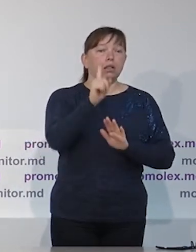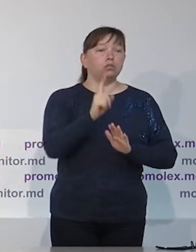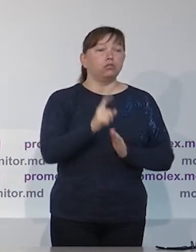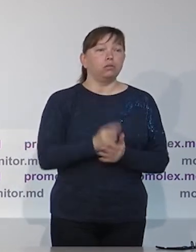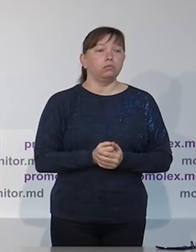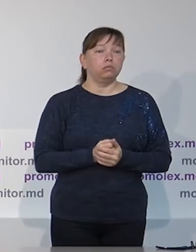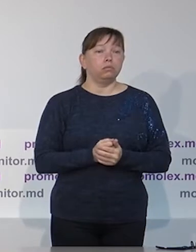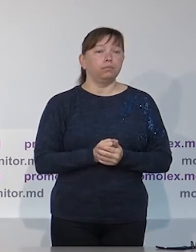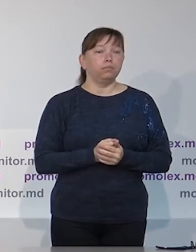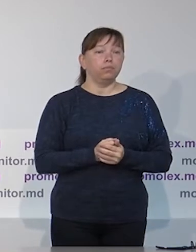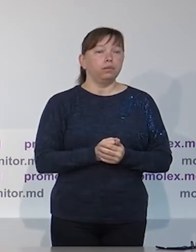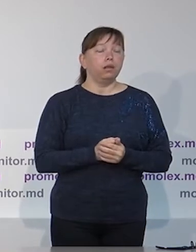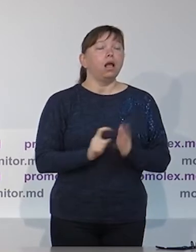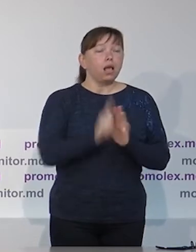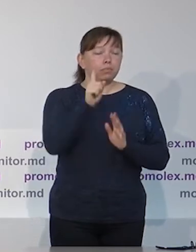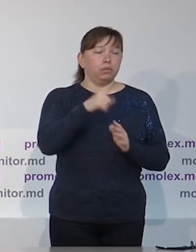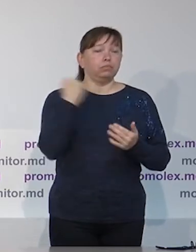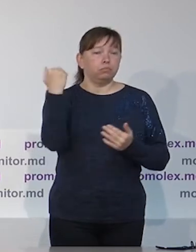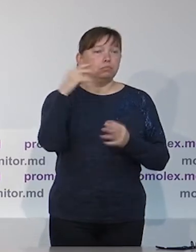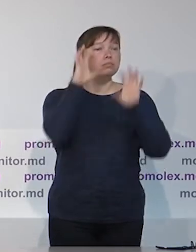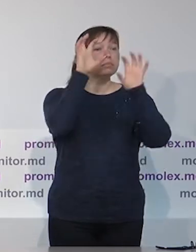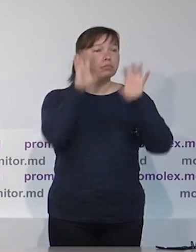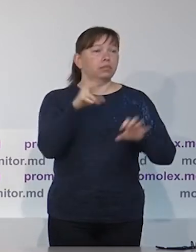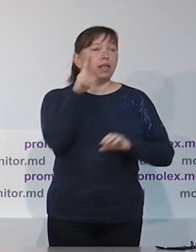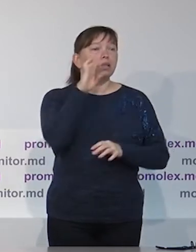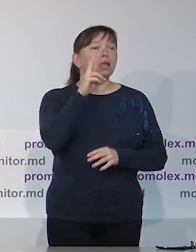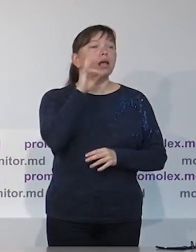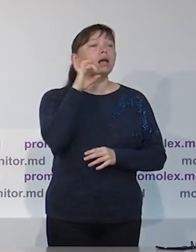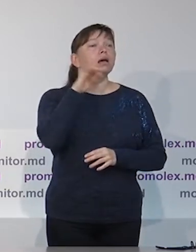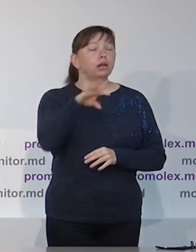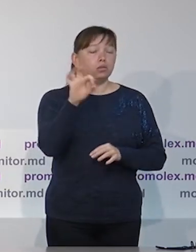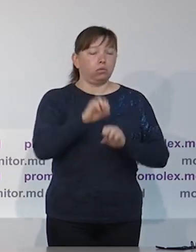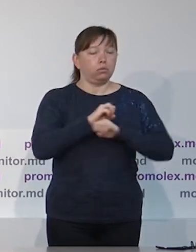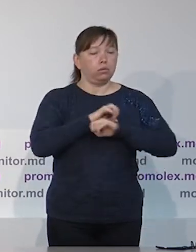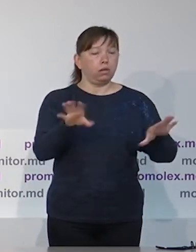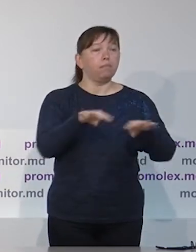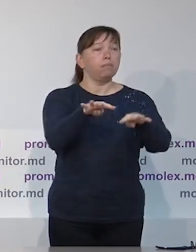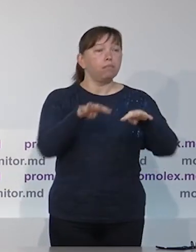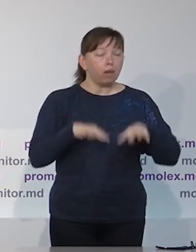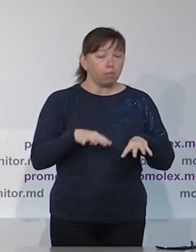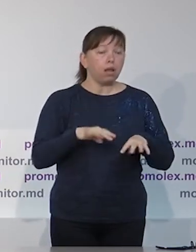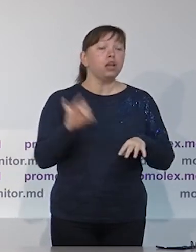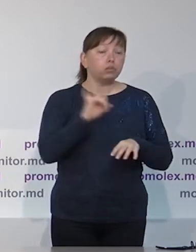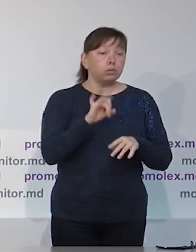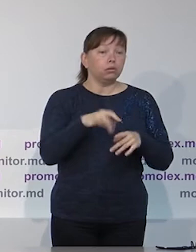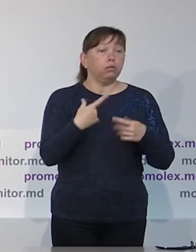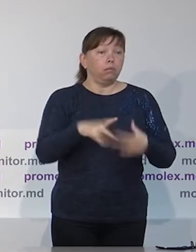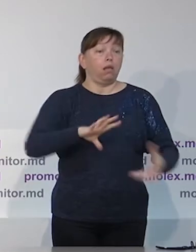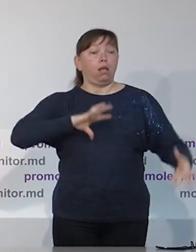так же, как и были сформулированы обещания во время кампании, затем